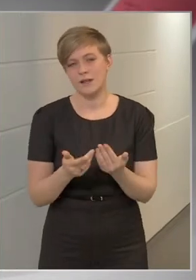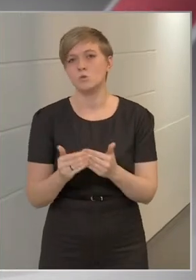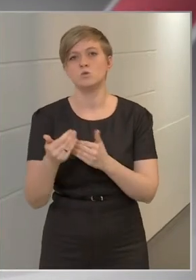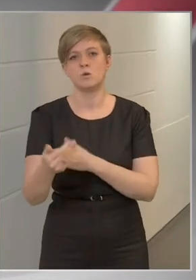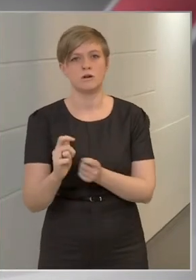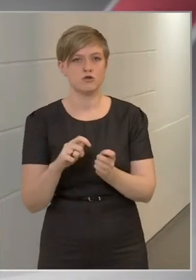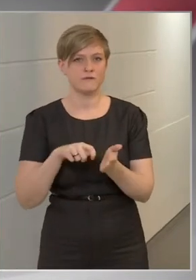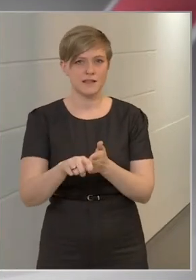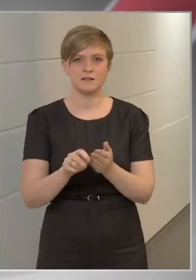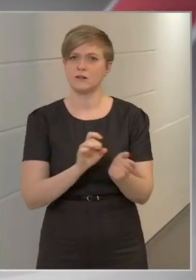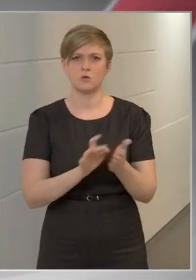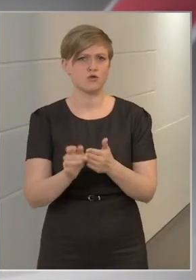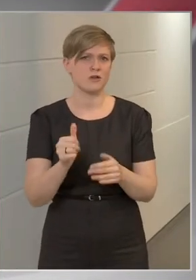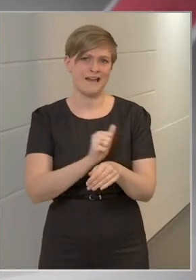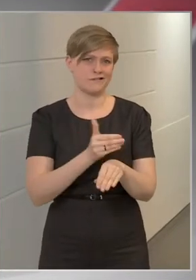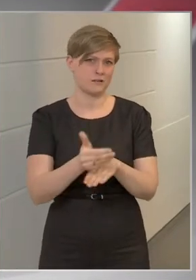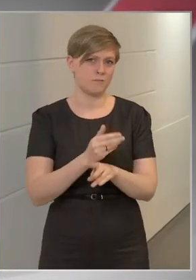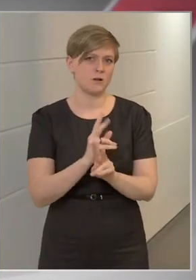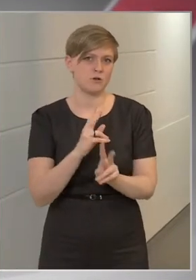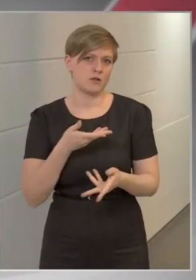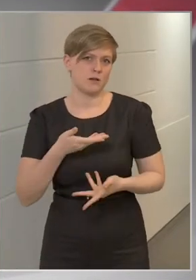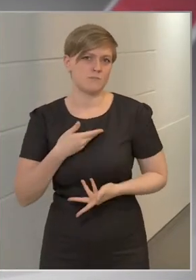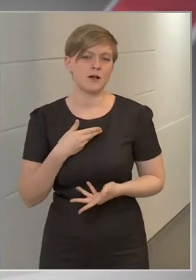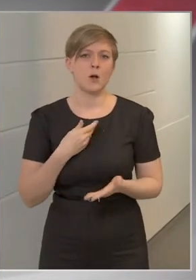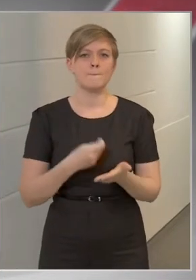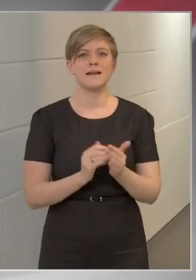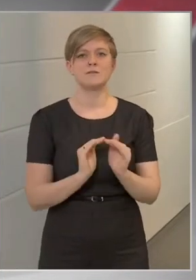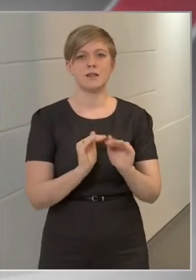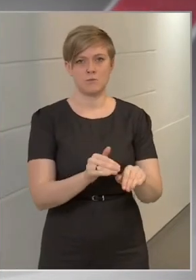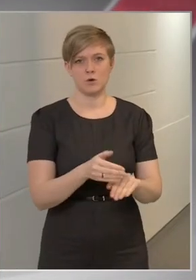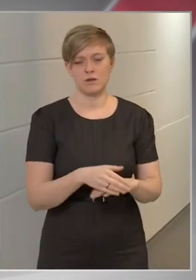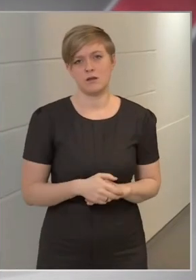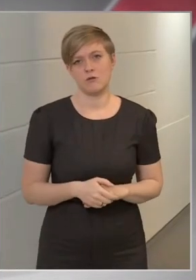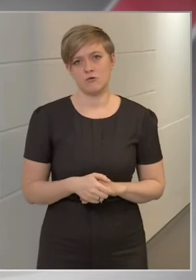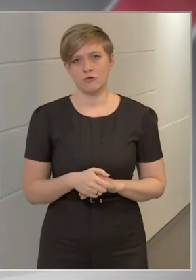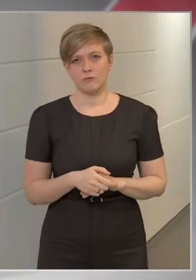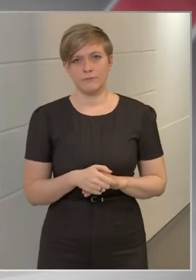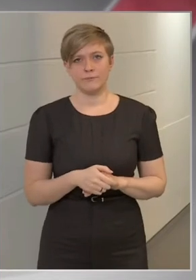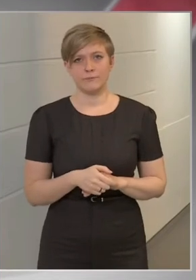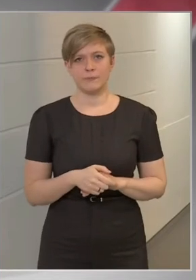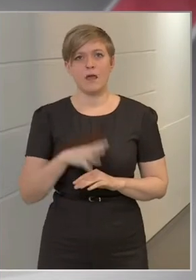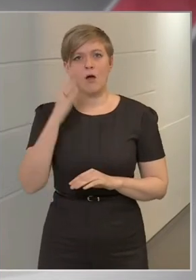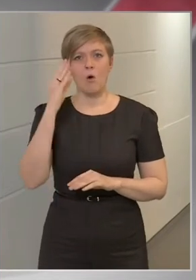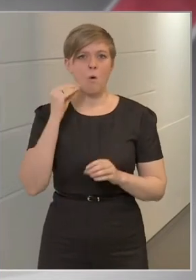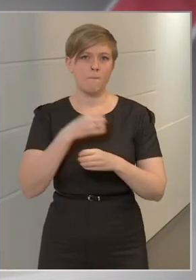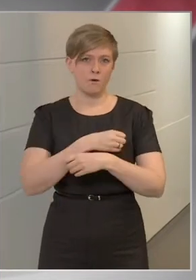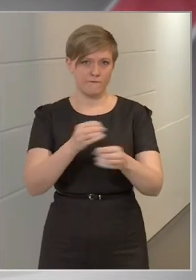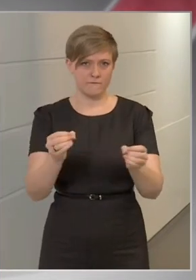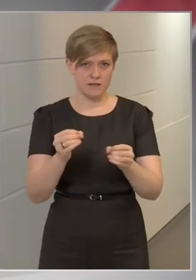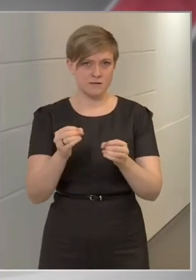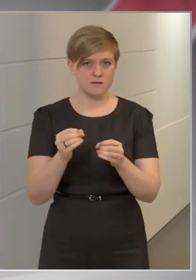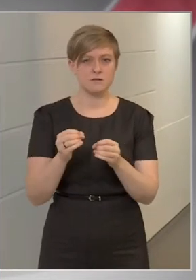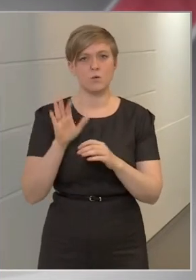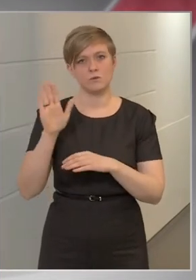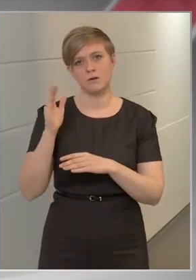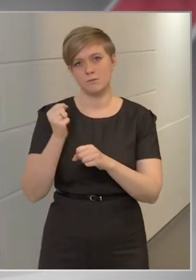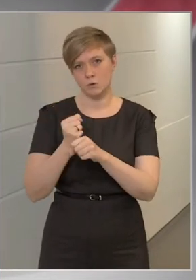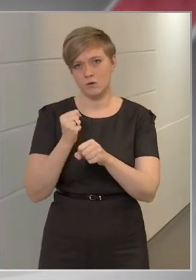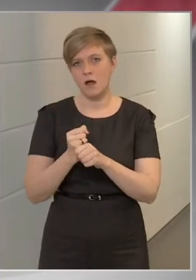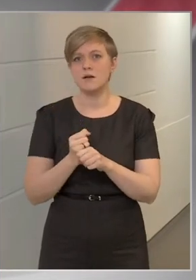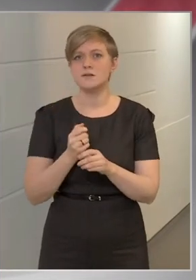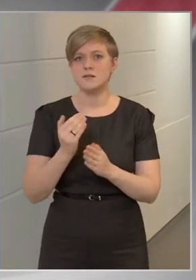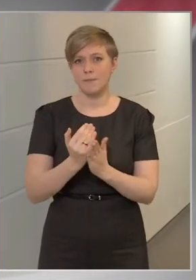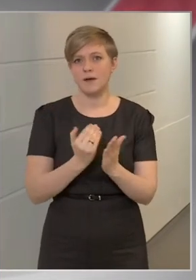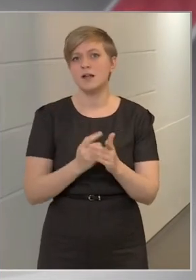és nagyon gyorsan, akár egy héten belül is megkapja a bértámogatást. A home office szabályozására és ösztönzésére a kormány